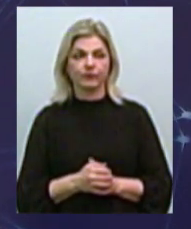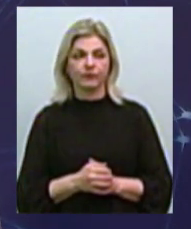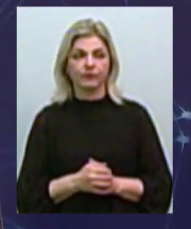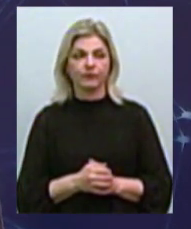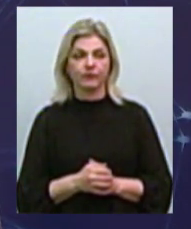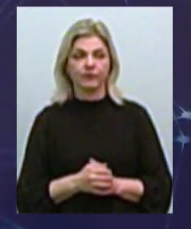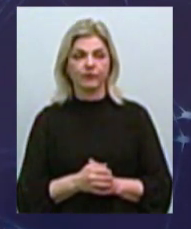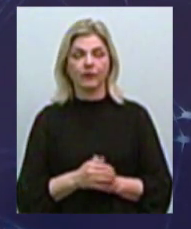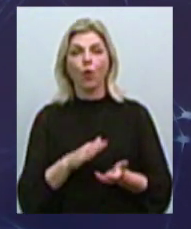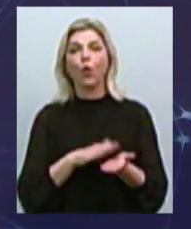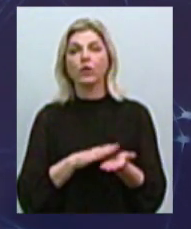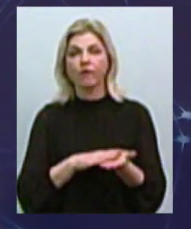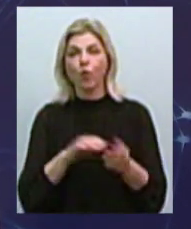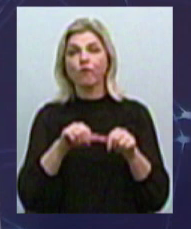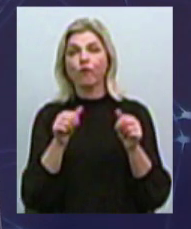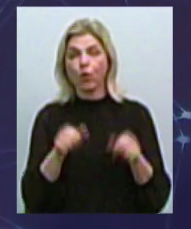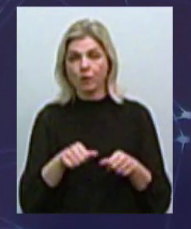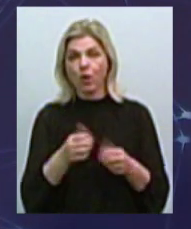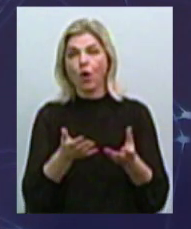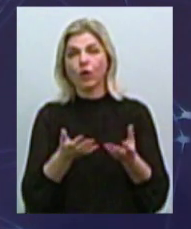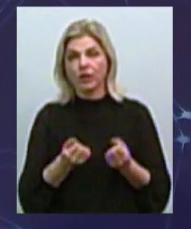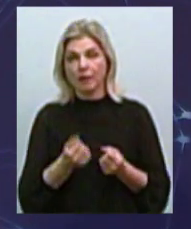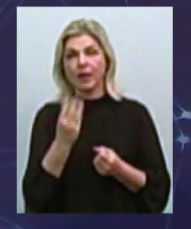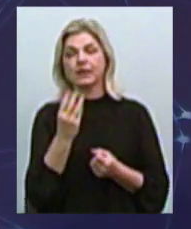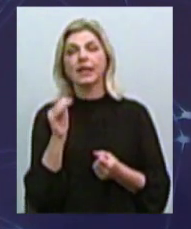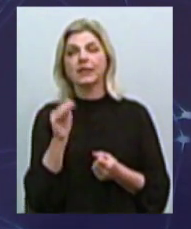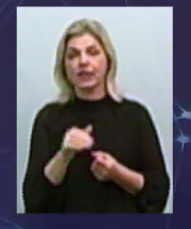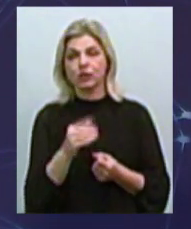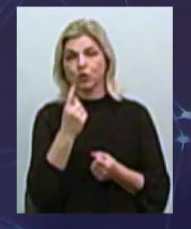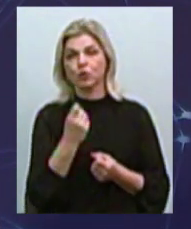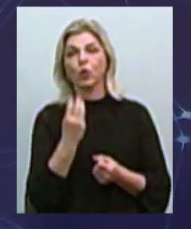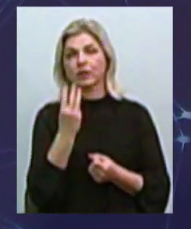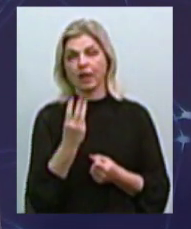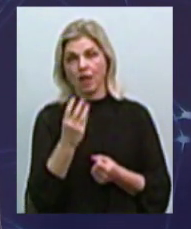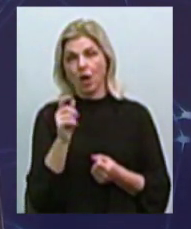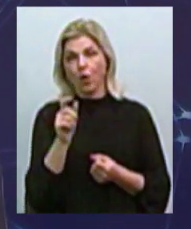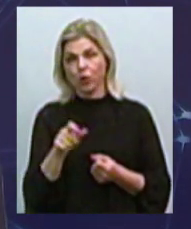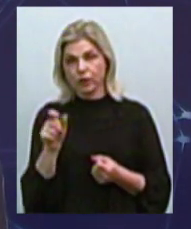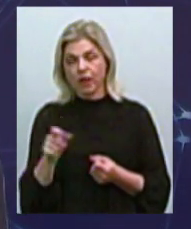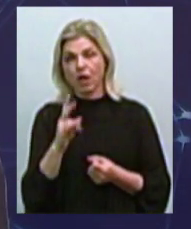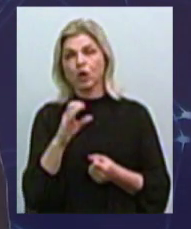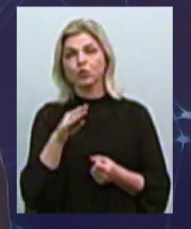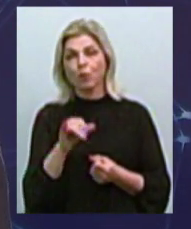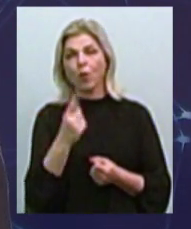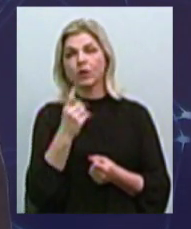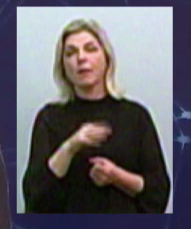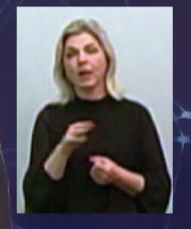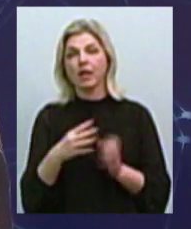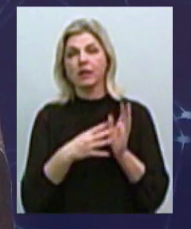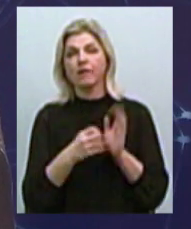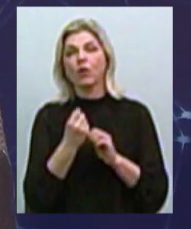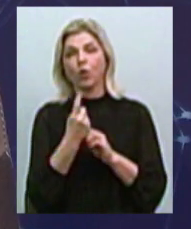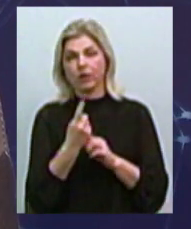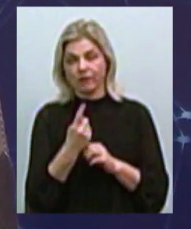Готівкову форму отримали 3 103 особи на суму 1 911 000